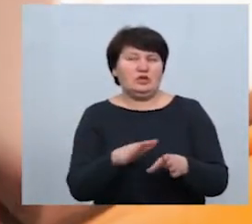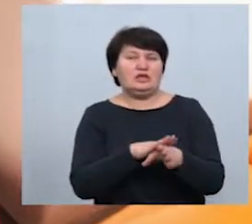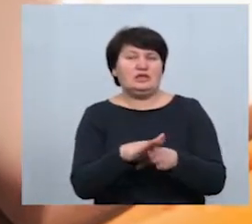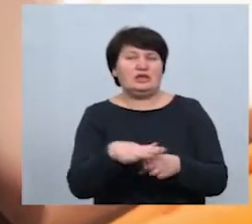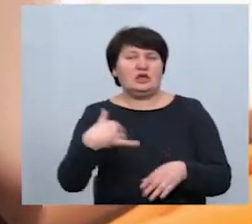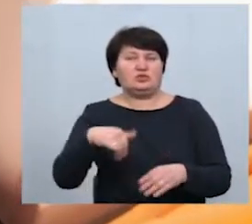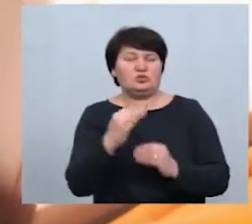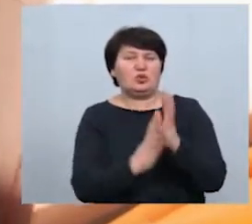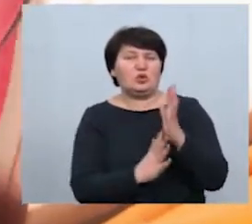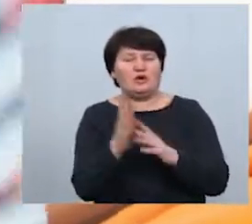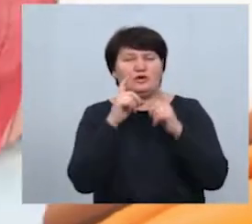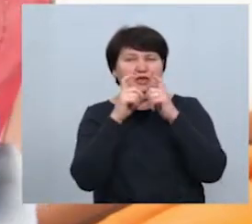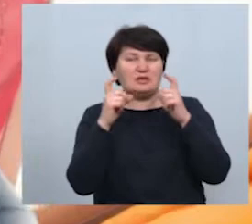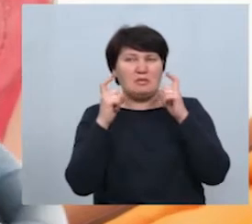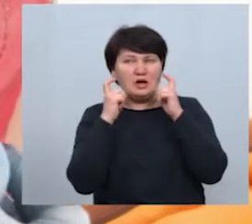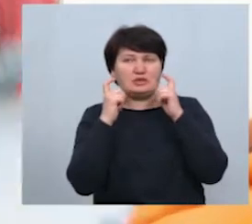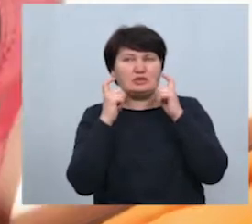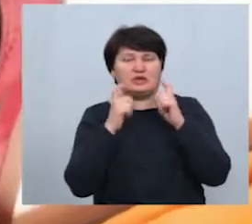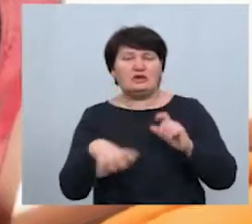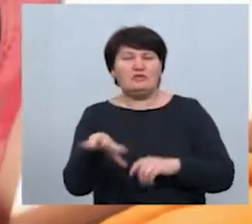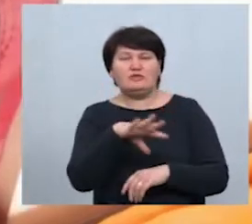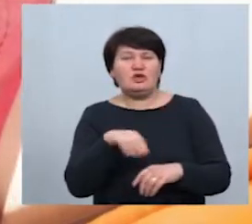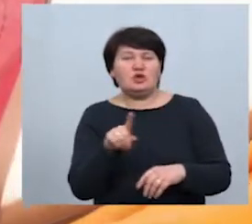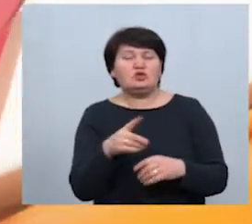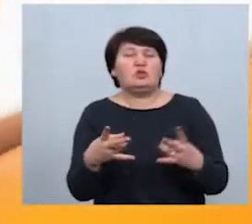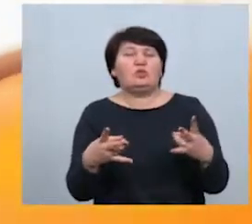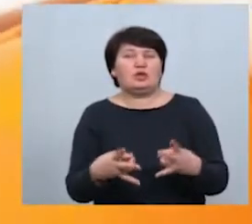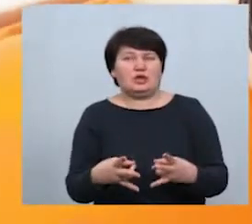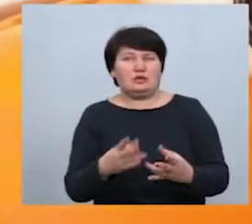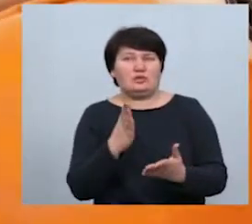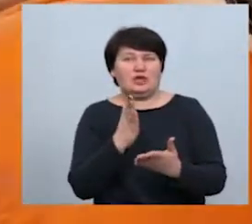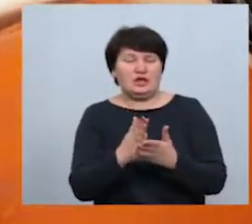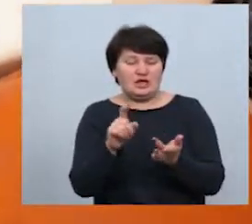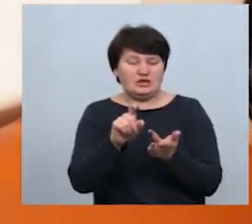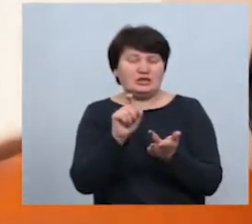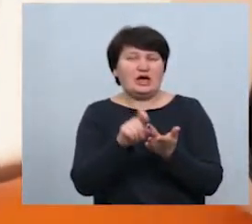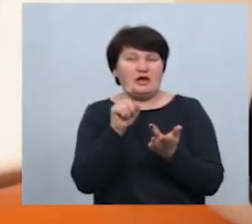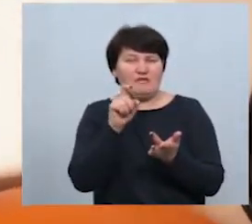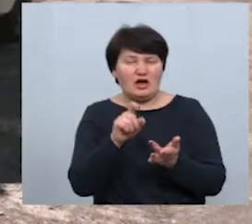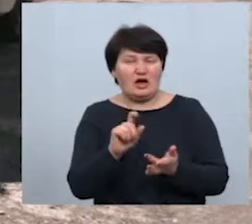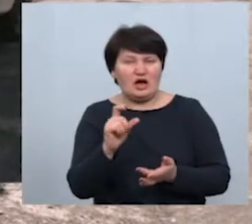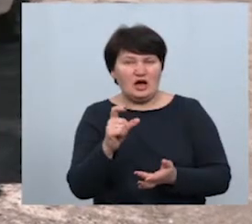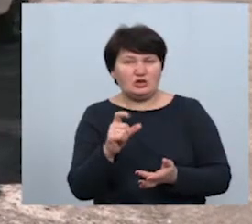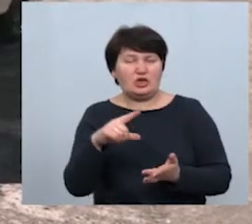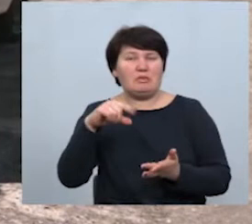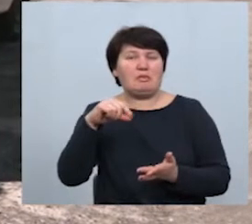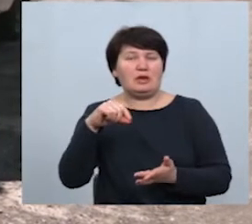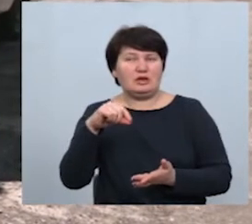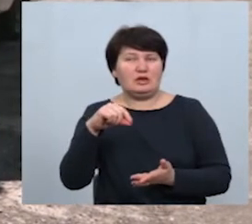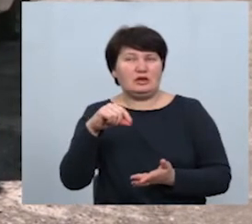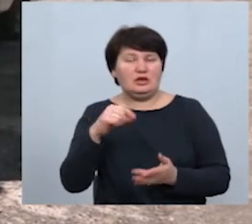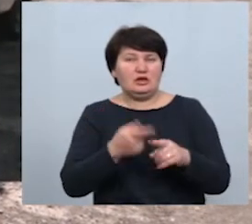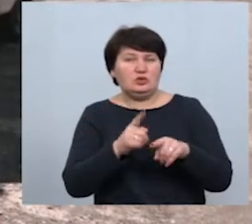рукавиці, маски, все, що для того треба. Є скарифікатори, якщо для забору, те саме, і піпетка. Цю